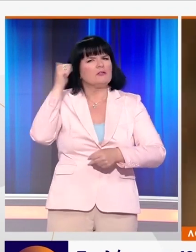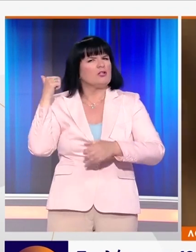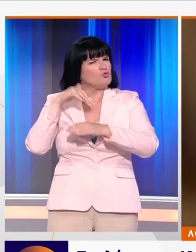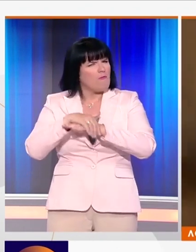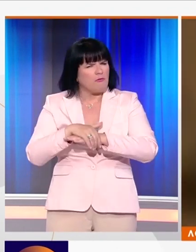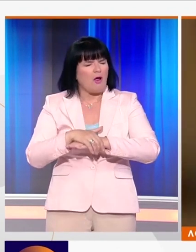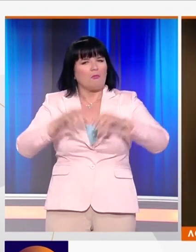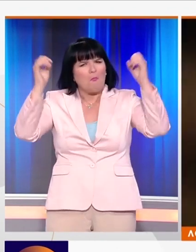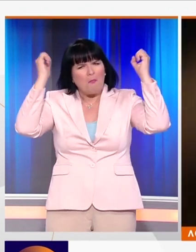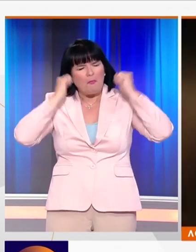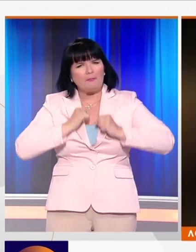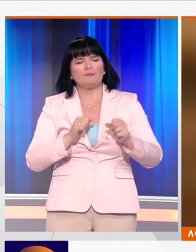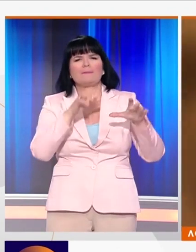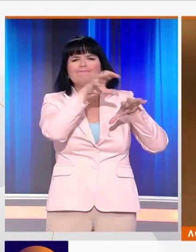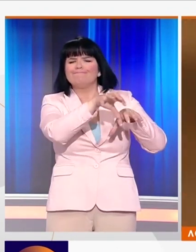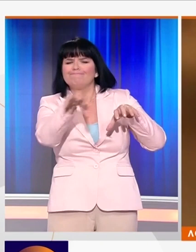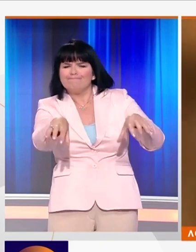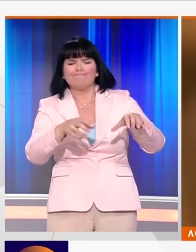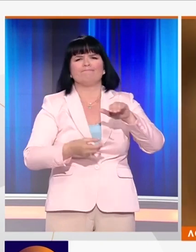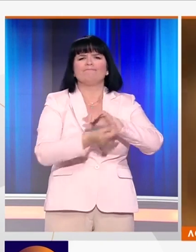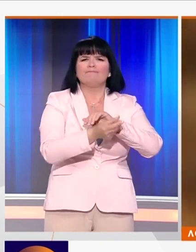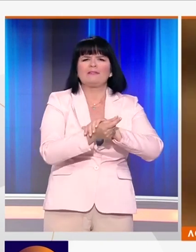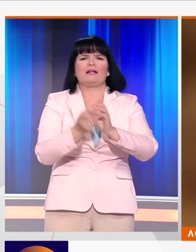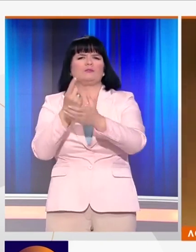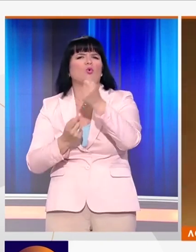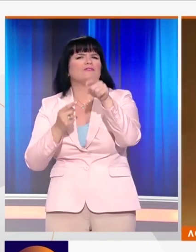χθες το βράδυ και έπληξε κέντρο κράτησης προσφύγων και μεταναστών στη Λιβύη.